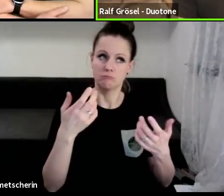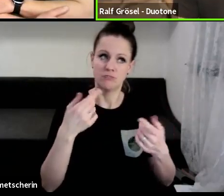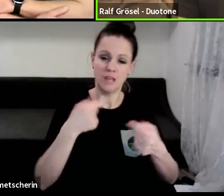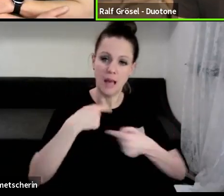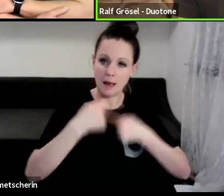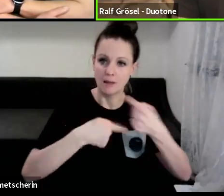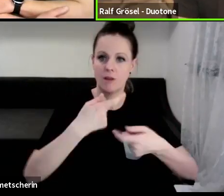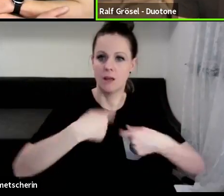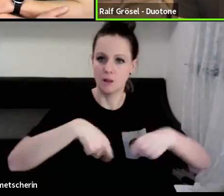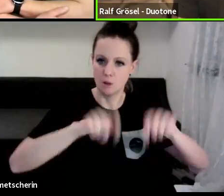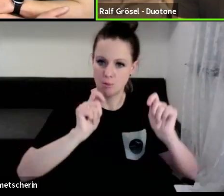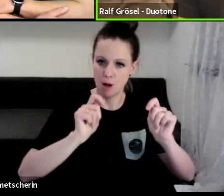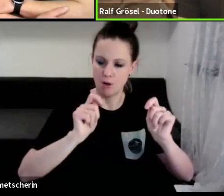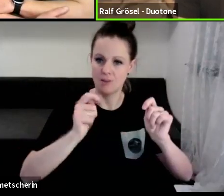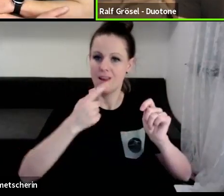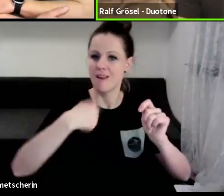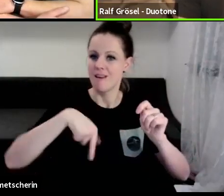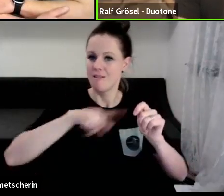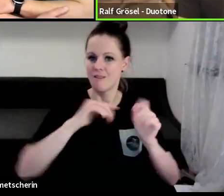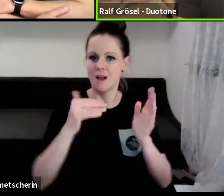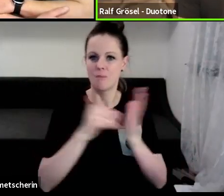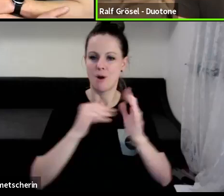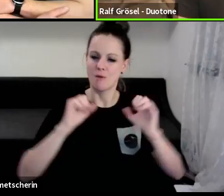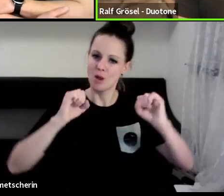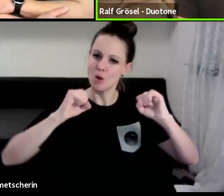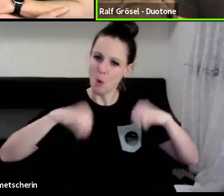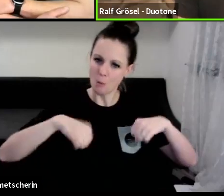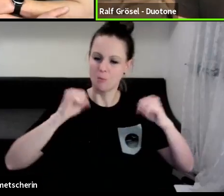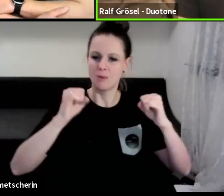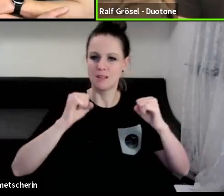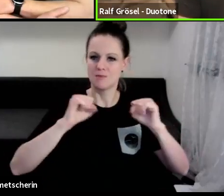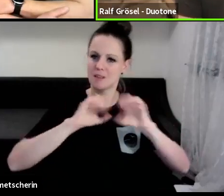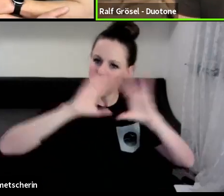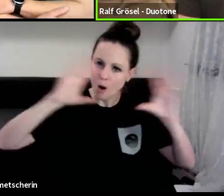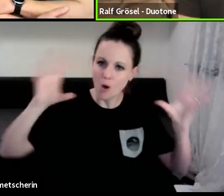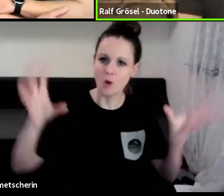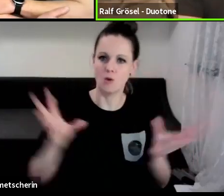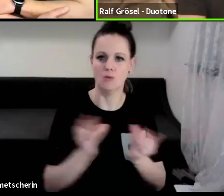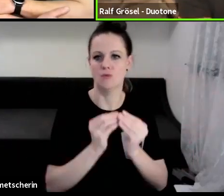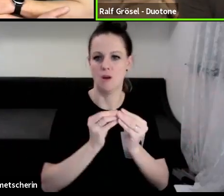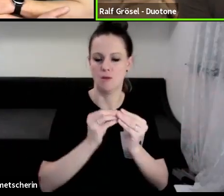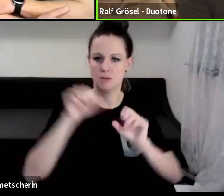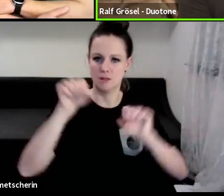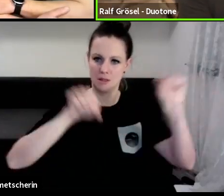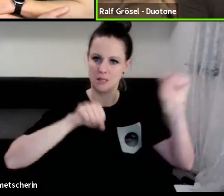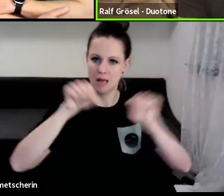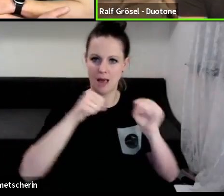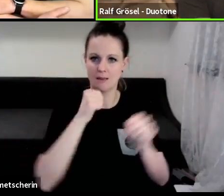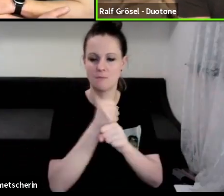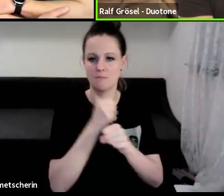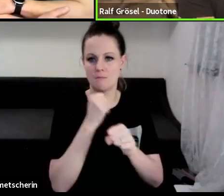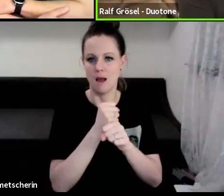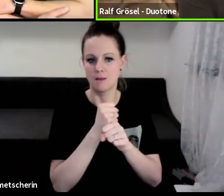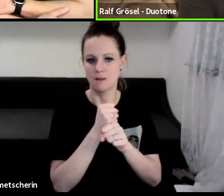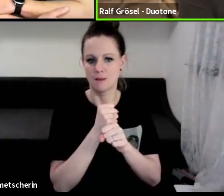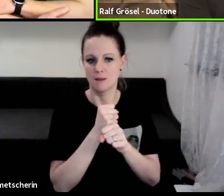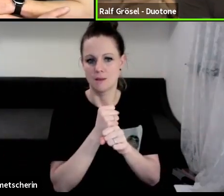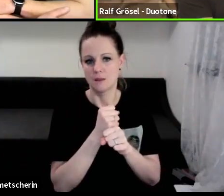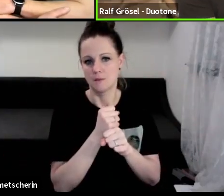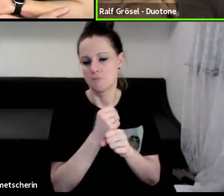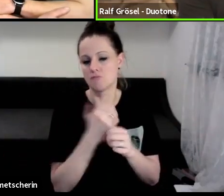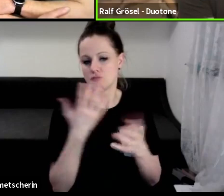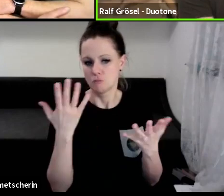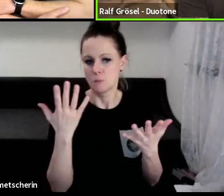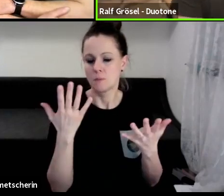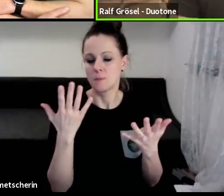Wir sagen halt, wir brauchen den Kompromiss, weil wir würden ganz gerne eben einen Allround-Kite machen, trotzdem, obwohl er ja schon sehr nischig ist. Wir möchten halt einen guten Kompromiss haben